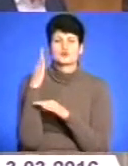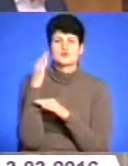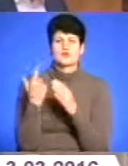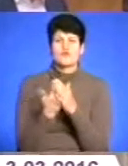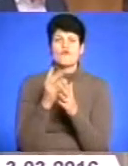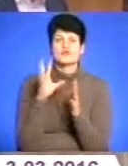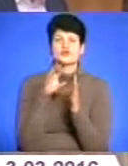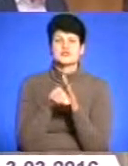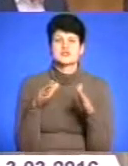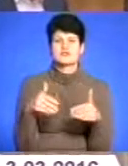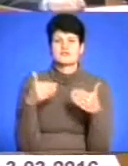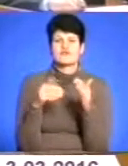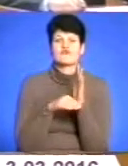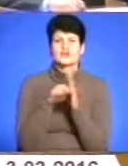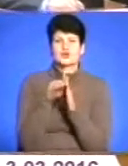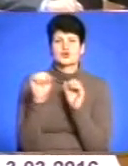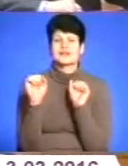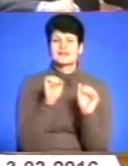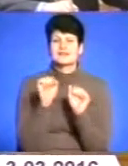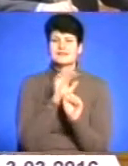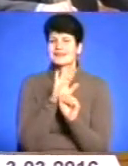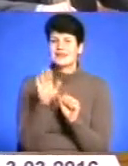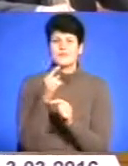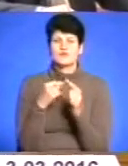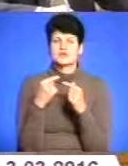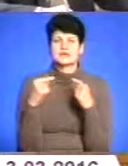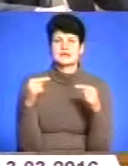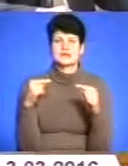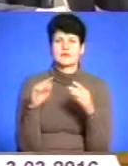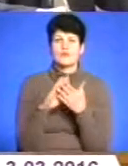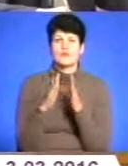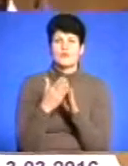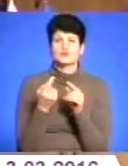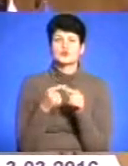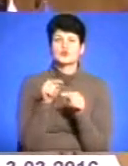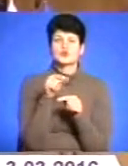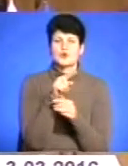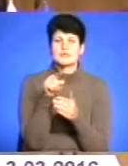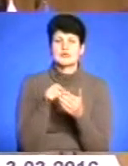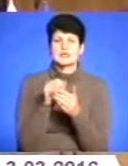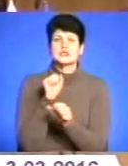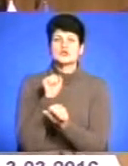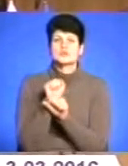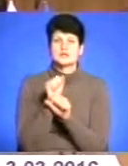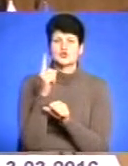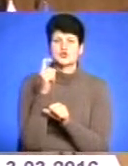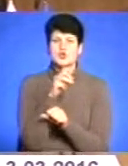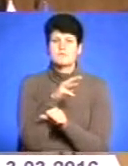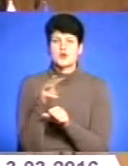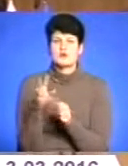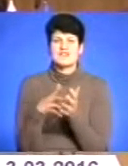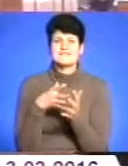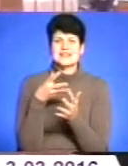звернення до вищого керівництва не повертатися за будь-яких умов до цього питання та припинити 100-мільйонне фінансування